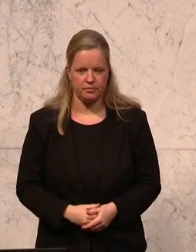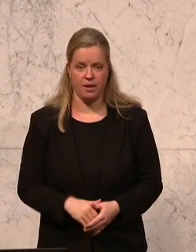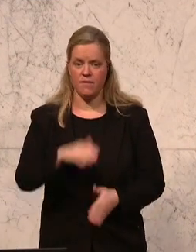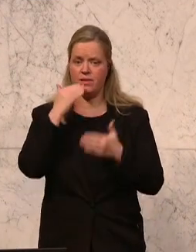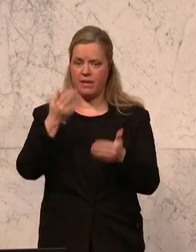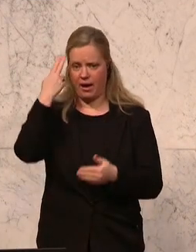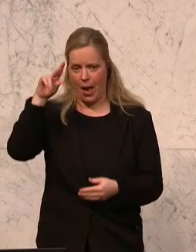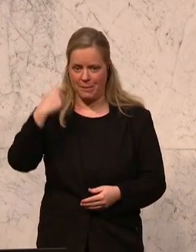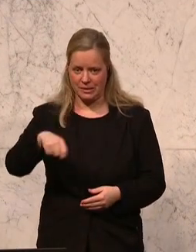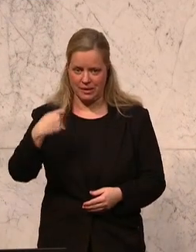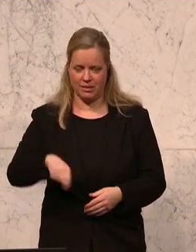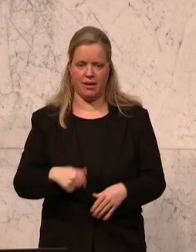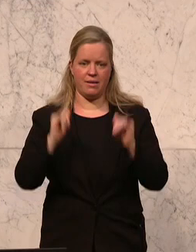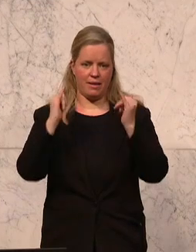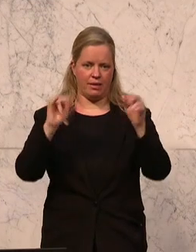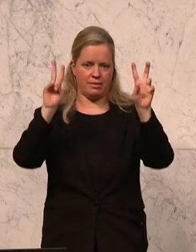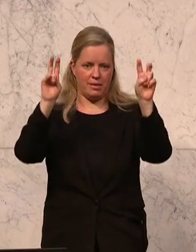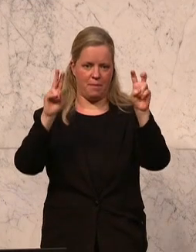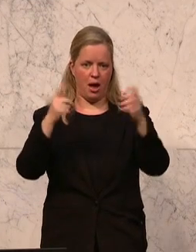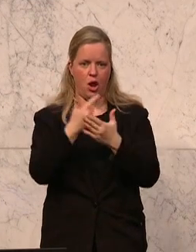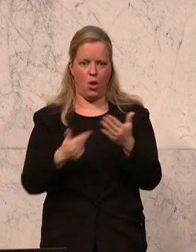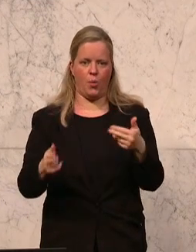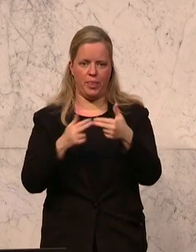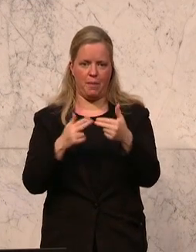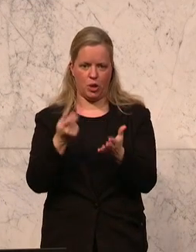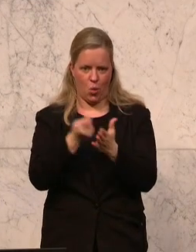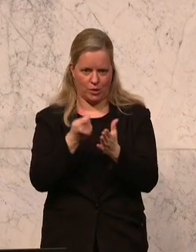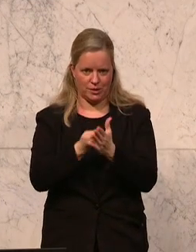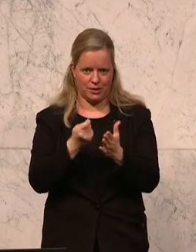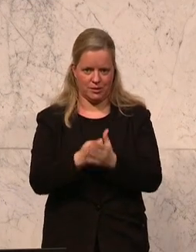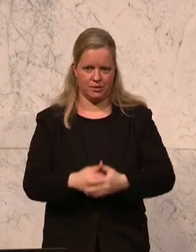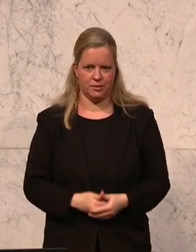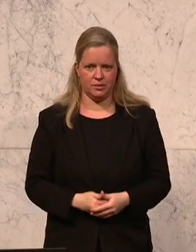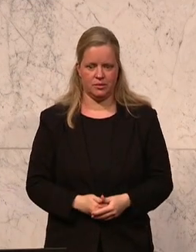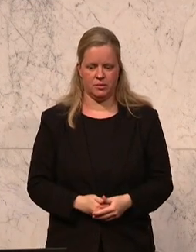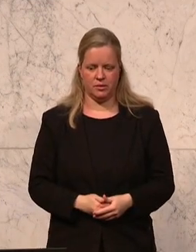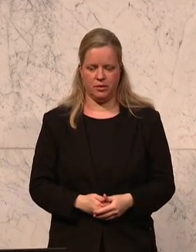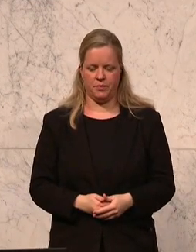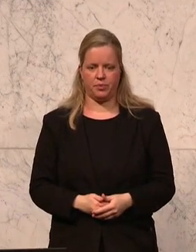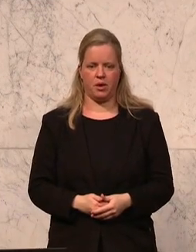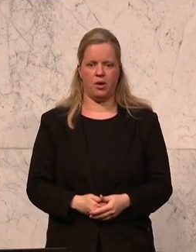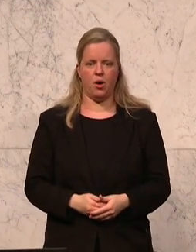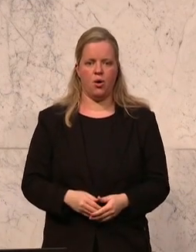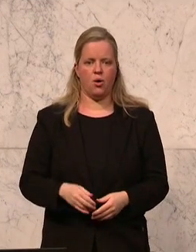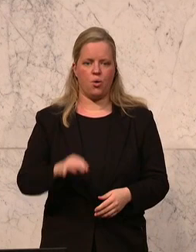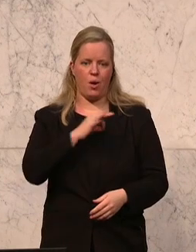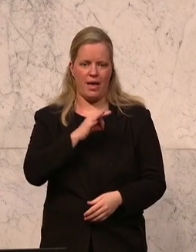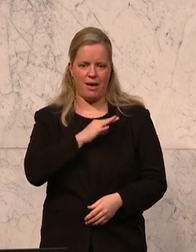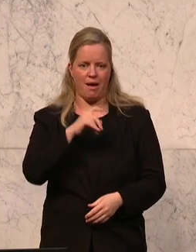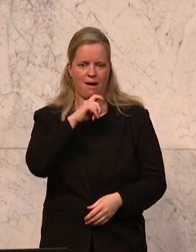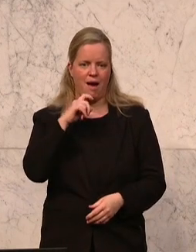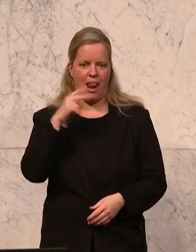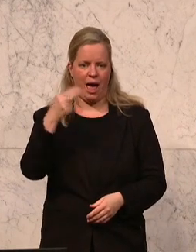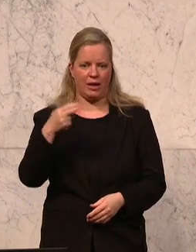und Wirtschaftssprecher der FPÖ. Nebenkosten, die haben wir schon vom Kollegen Karl-Heinz Kopf jetzt gehört, dass wir zwar